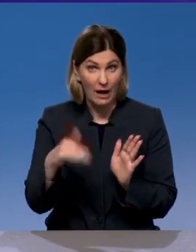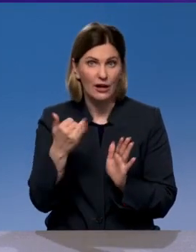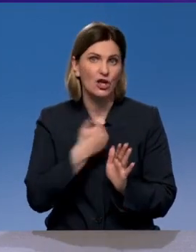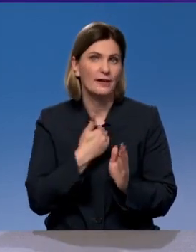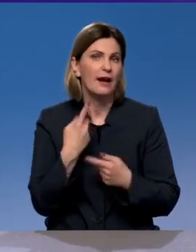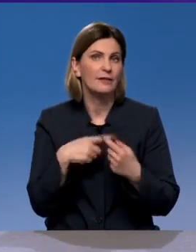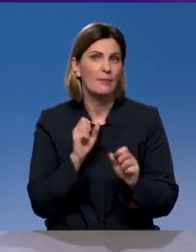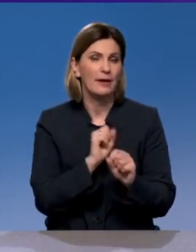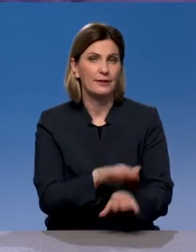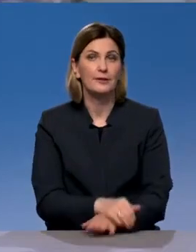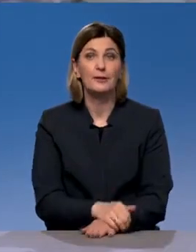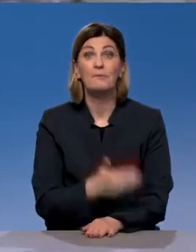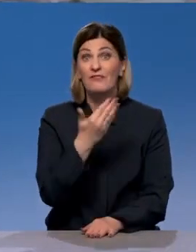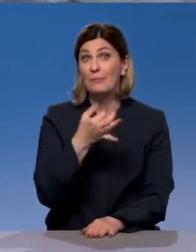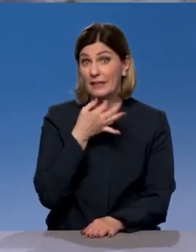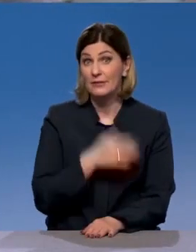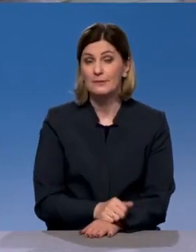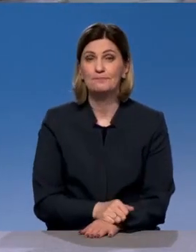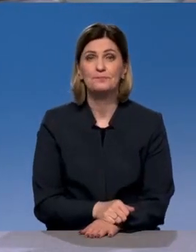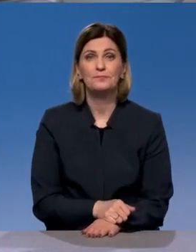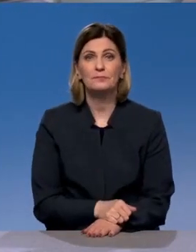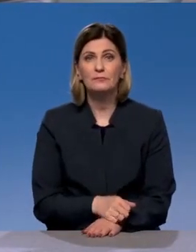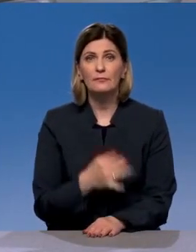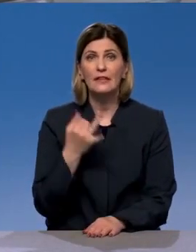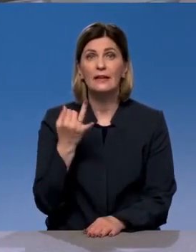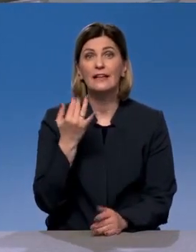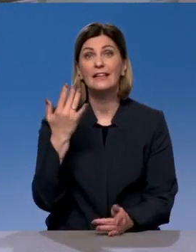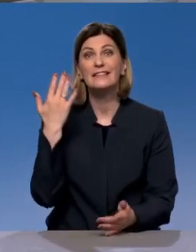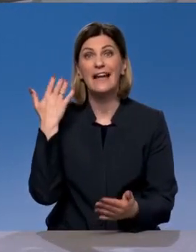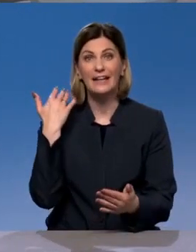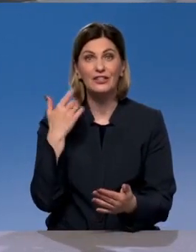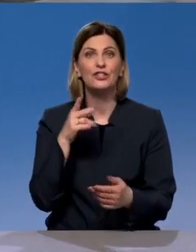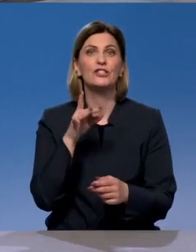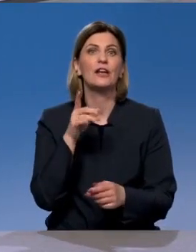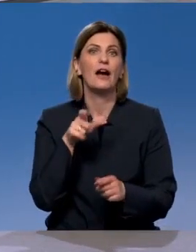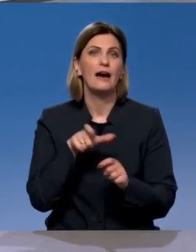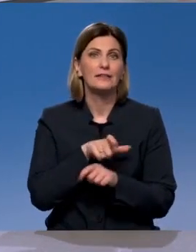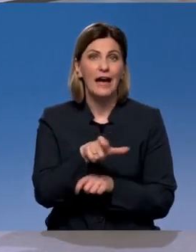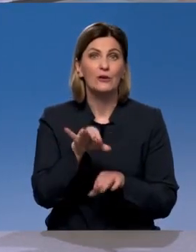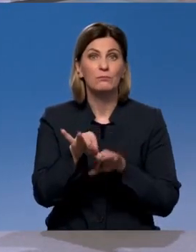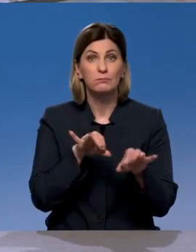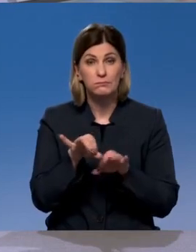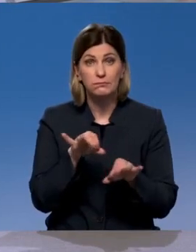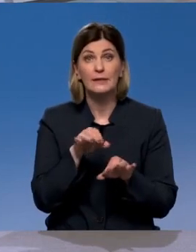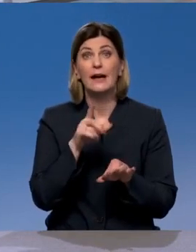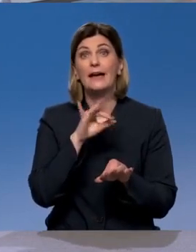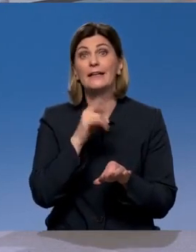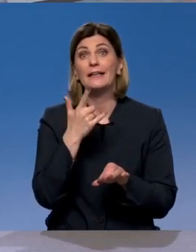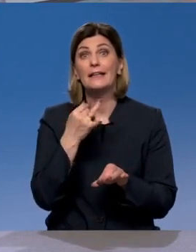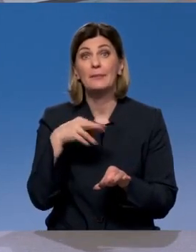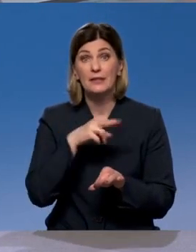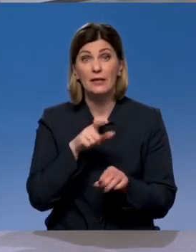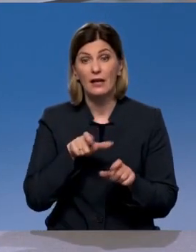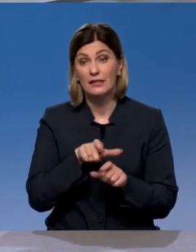Вы знаете, исторически у нас и Ространснадзор, и ГИБДД занимались отчасти в своем, что касается дорожного